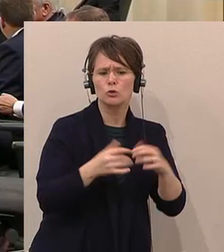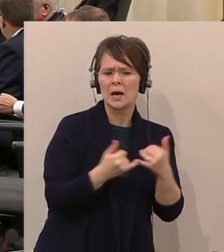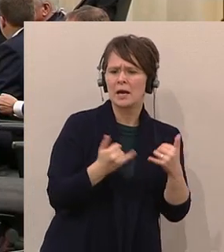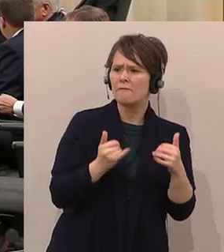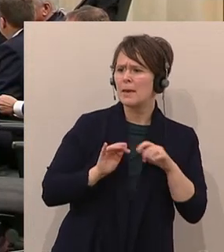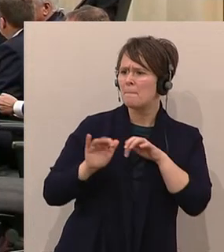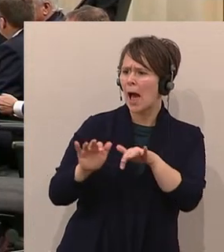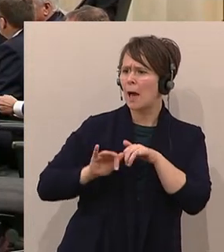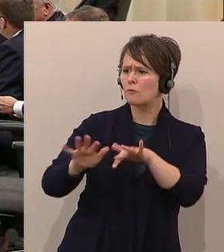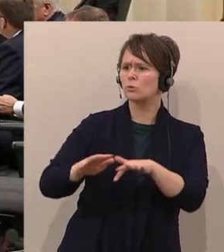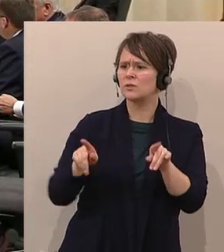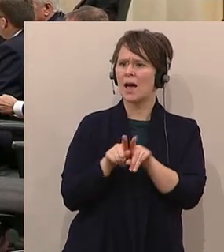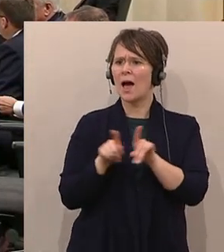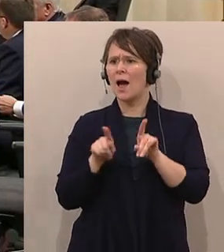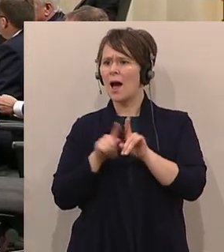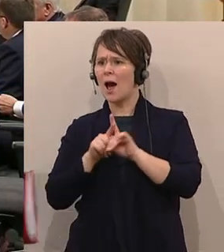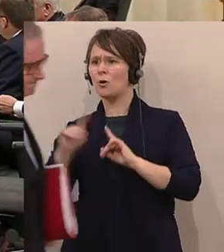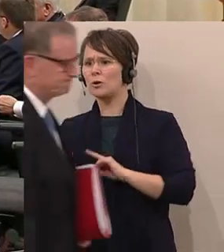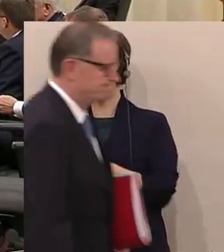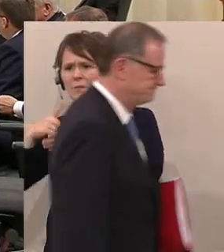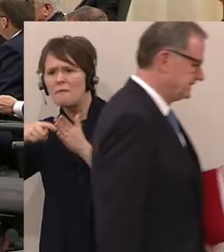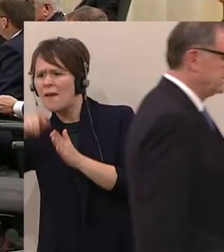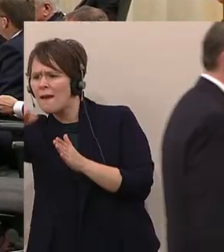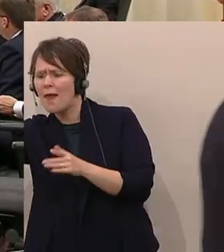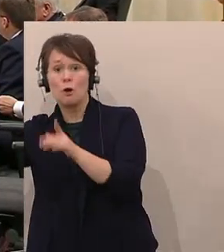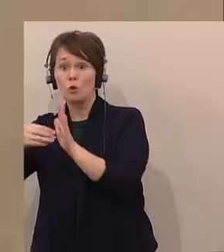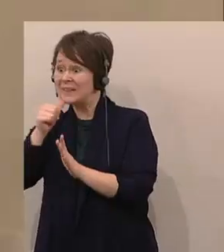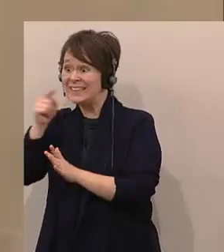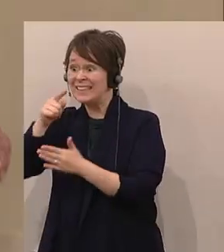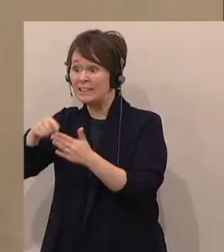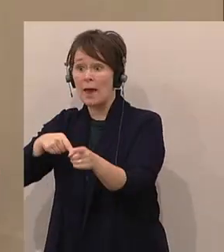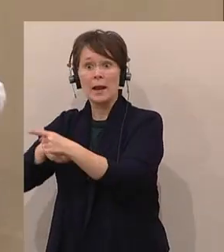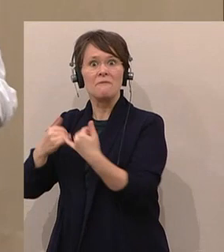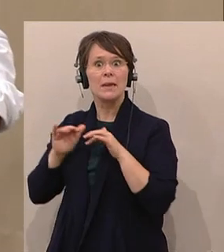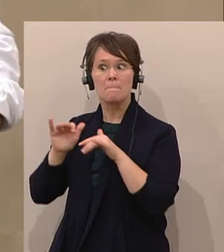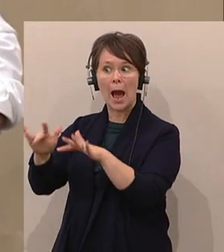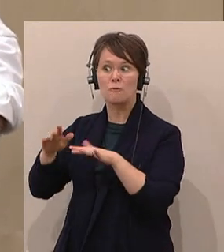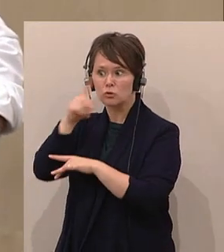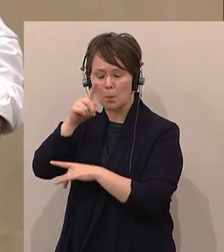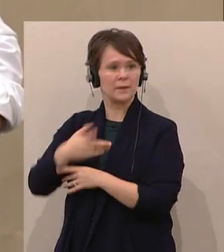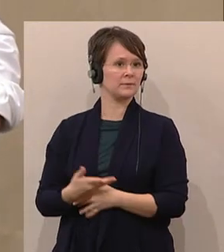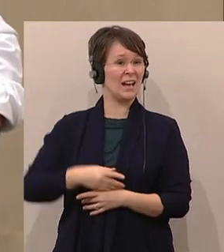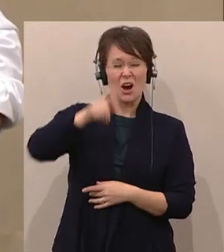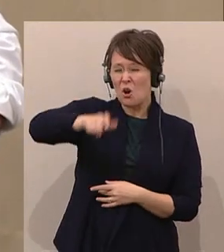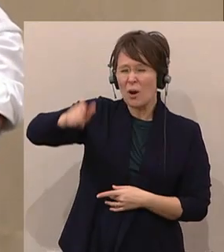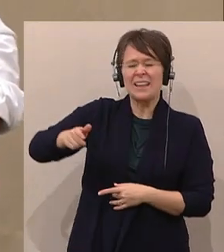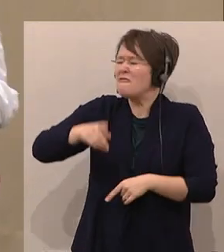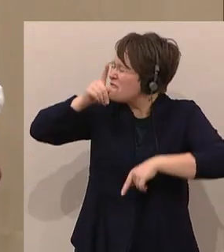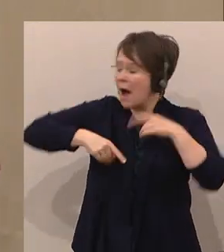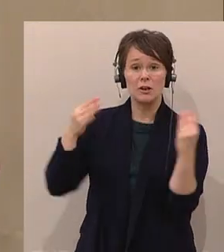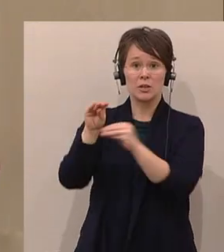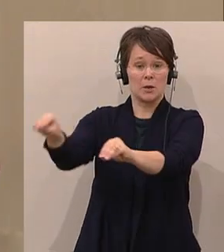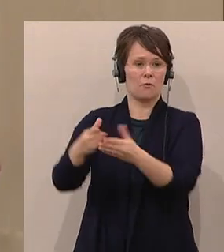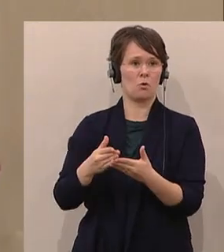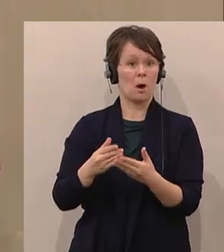man hier die Nichtwähler hineinrechnet, die noch gar nicht zur Wahl gegangen sind. Und hier werden die Leute völlig falsch informiert. Die